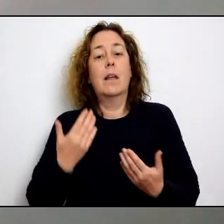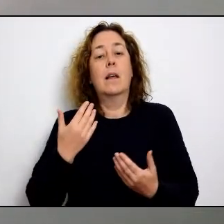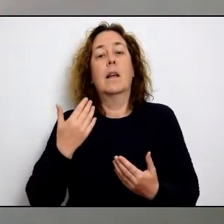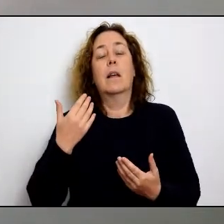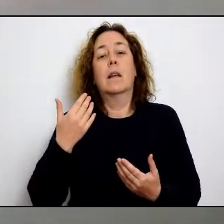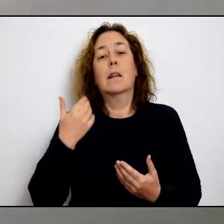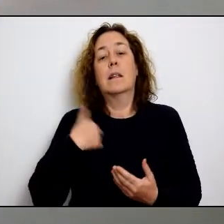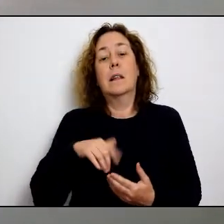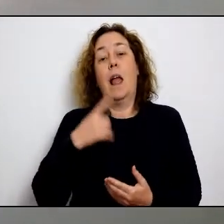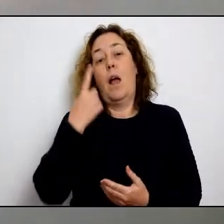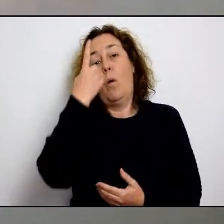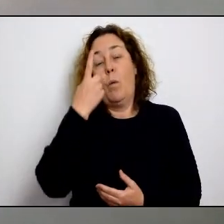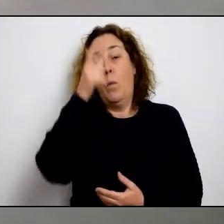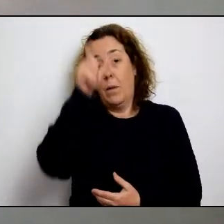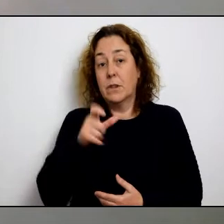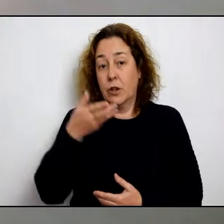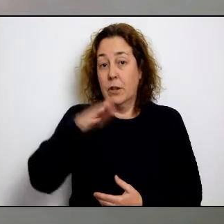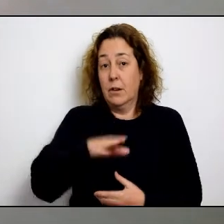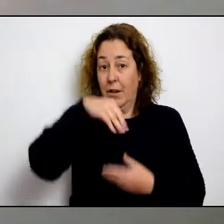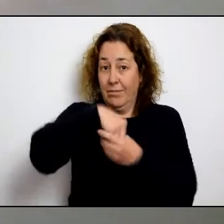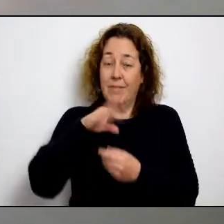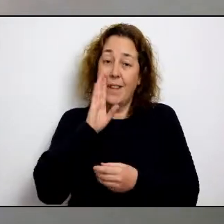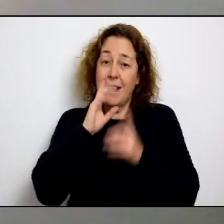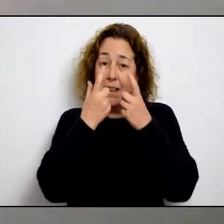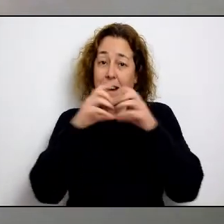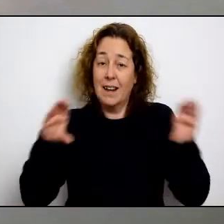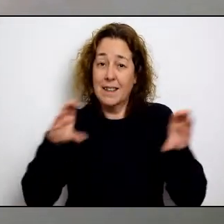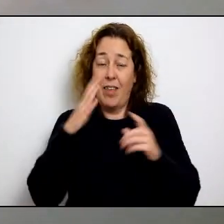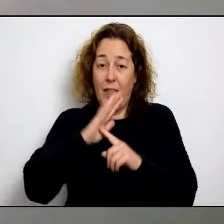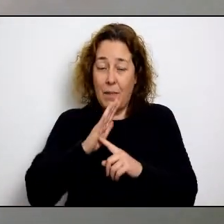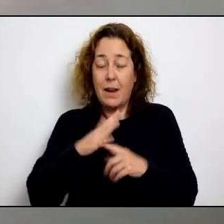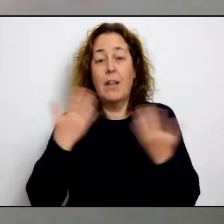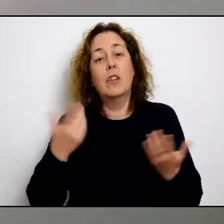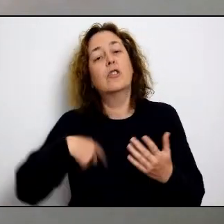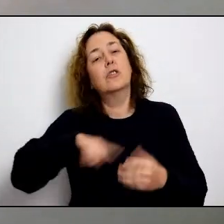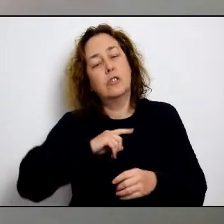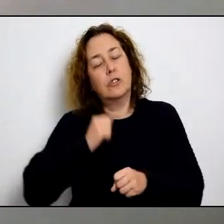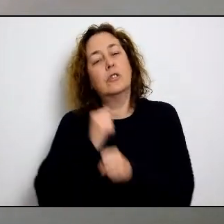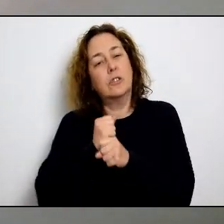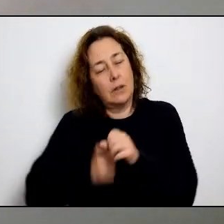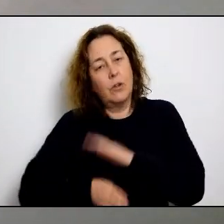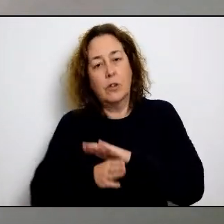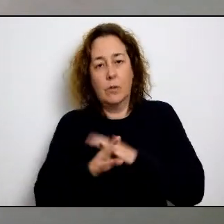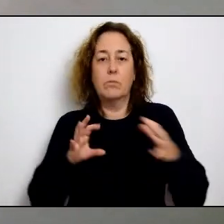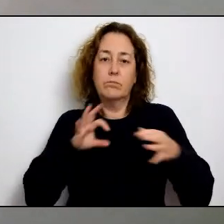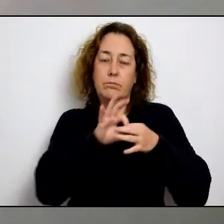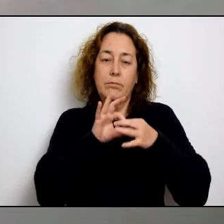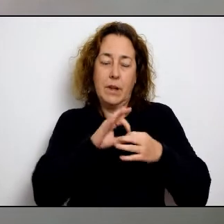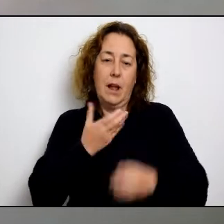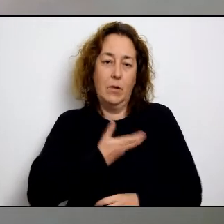afectades per aquesta malaltia i havent ja perdut per escamí una persona d